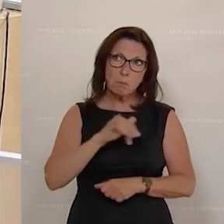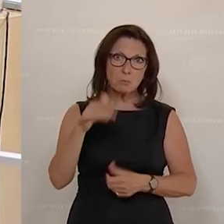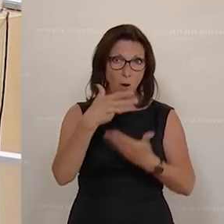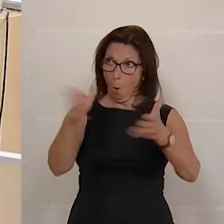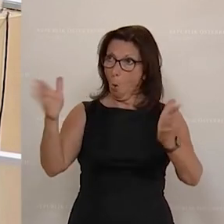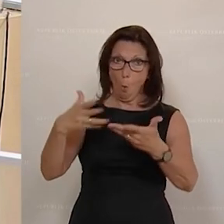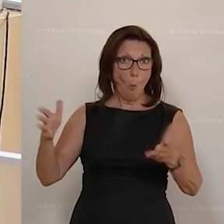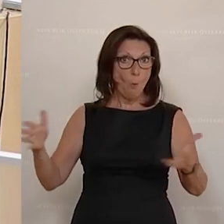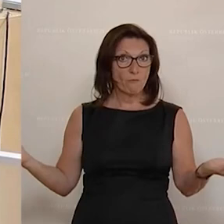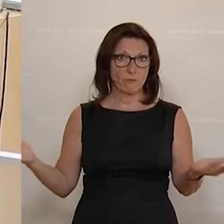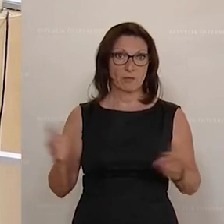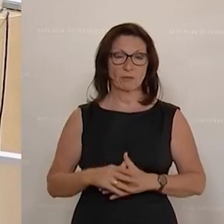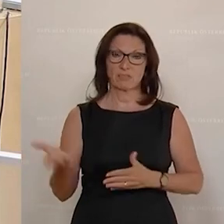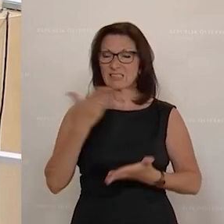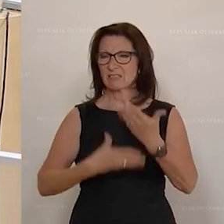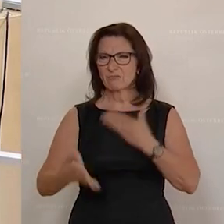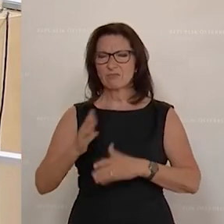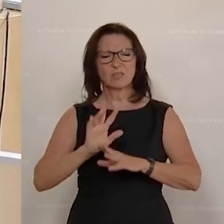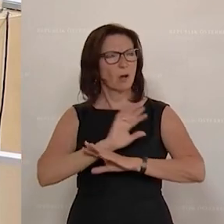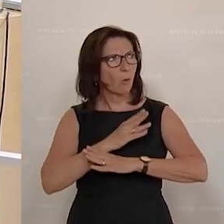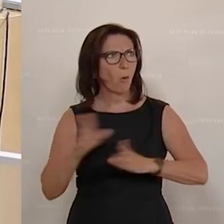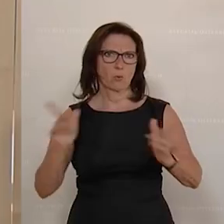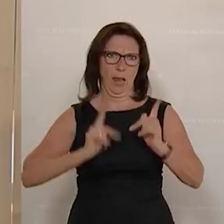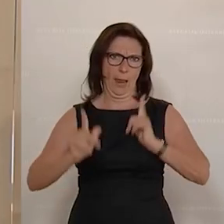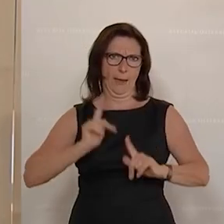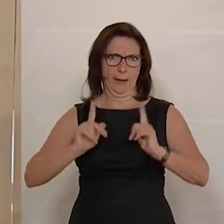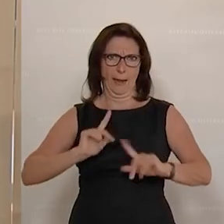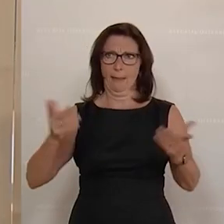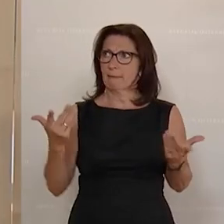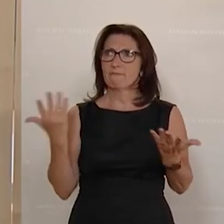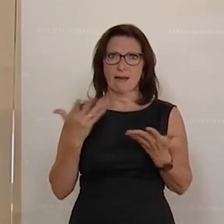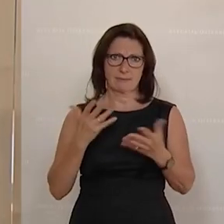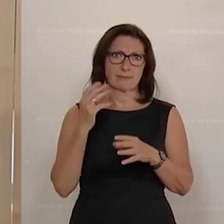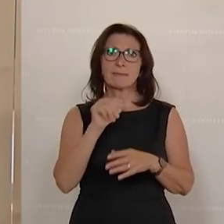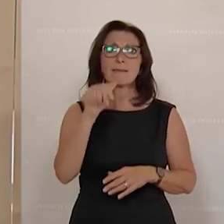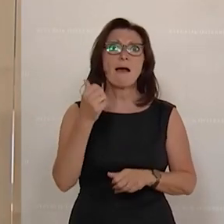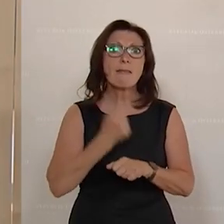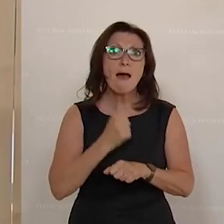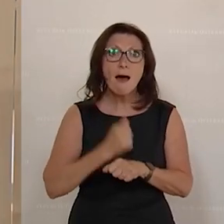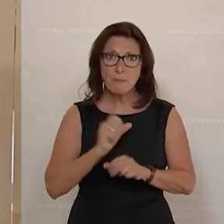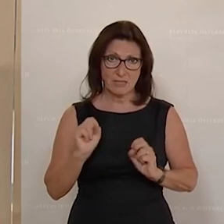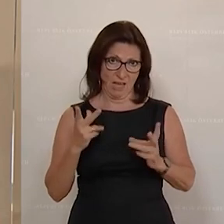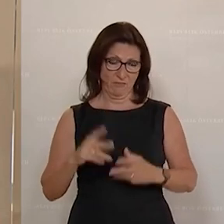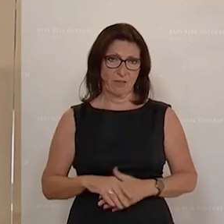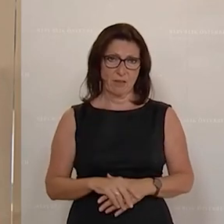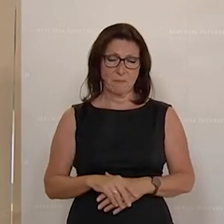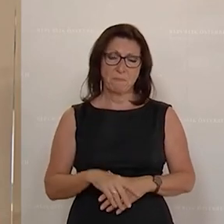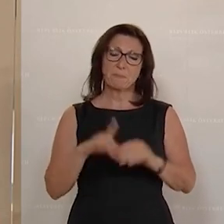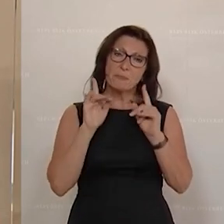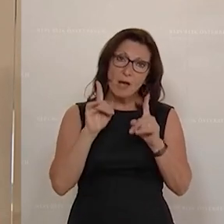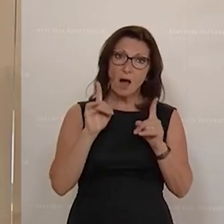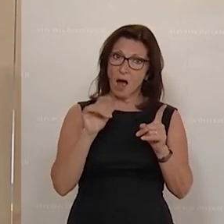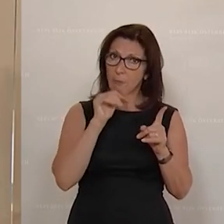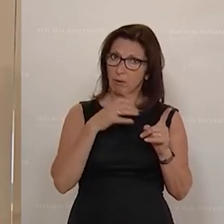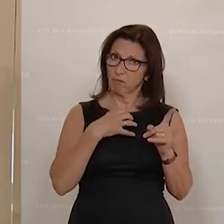Österreich. Die Wirtschaft leidet massiv unter Arbeitskräftemangel. Und man darf sich aber nicht